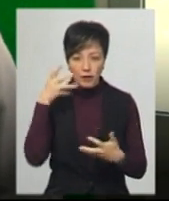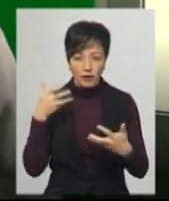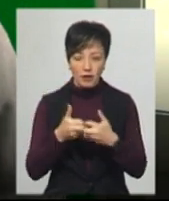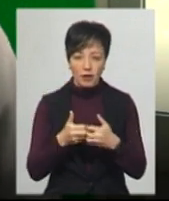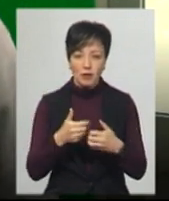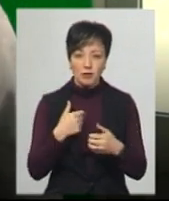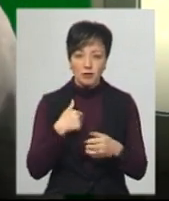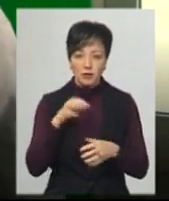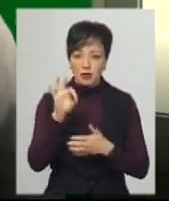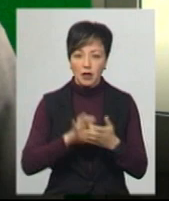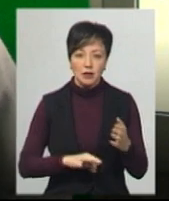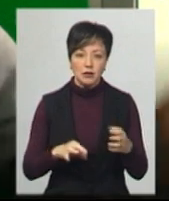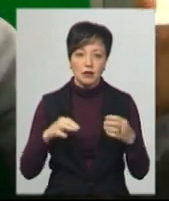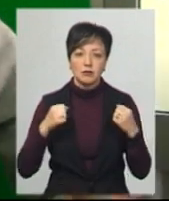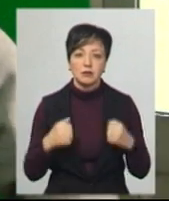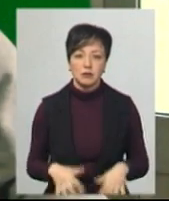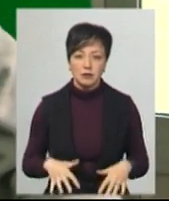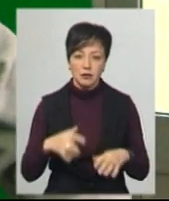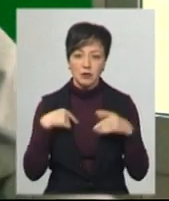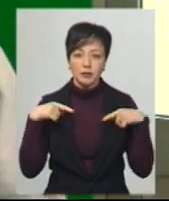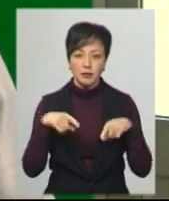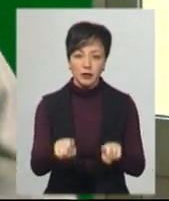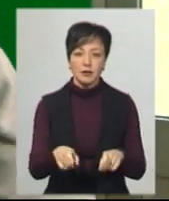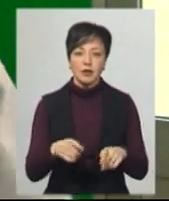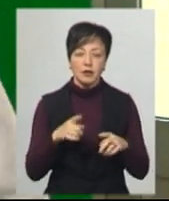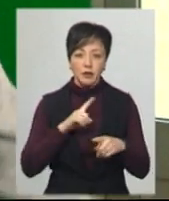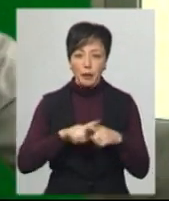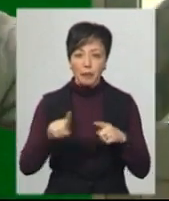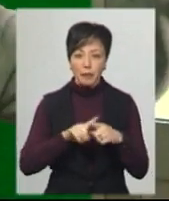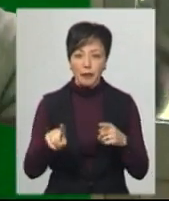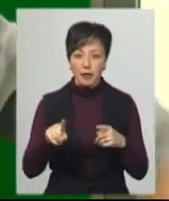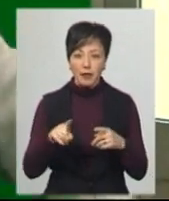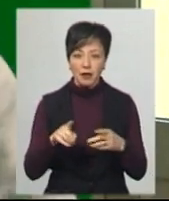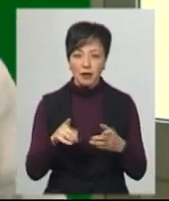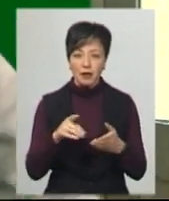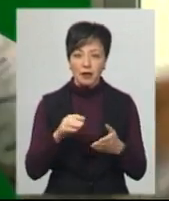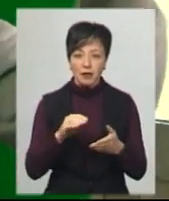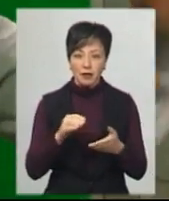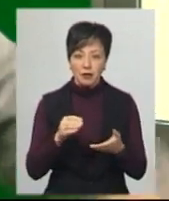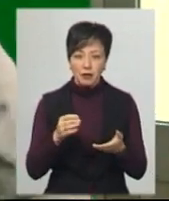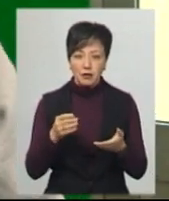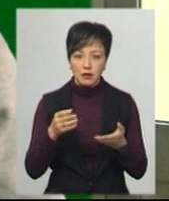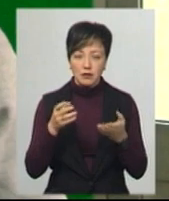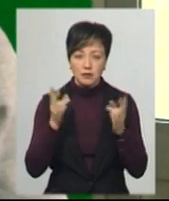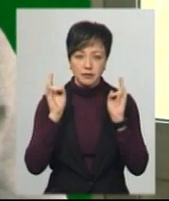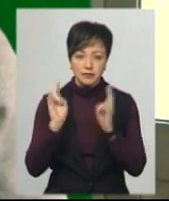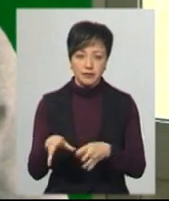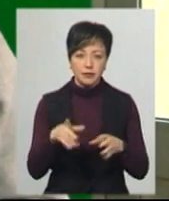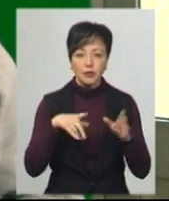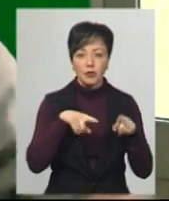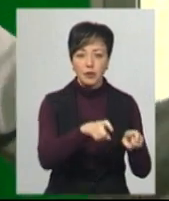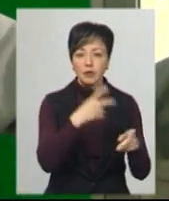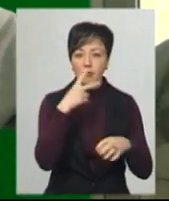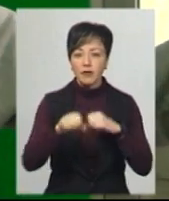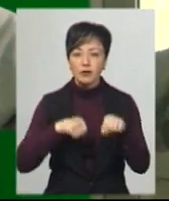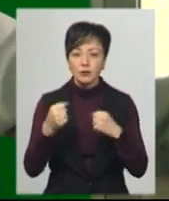Мені одразу руки опустились, я вже знайшла біг, тим менший побіг, бо я ще якийсь купила вінник в інстриміну. Так побіг, кажу, біжи, дивись, чи той